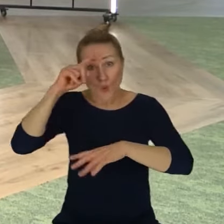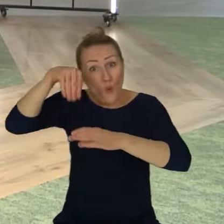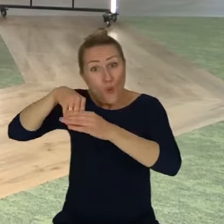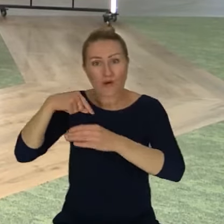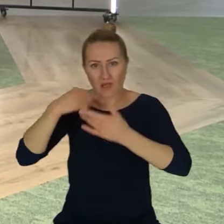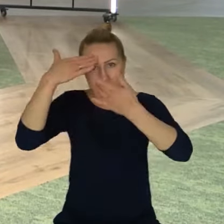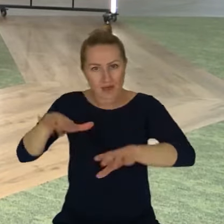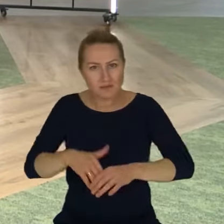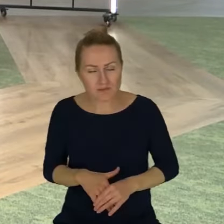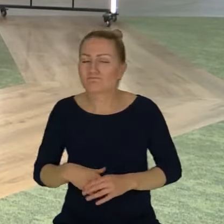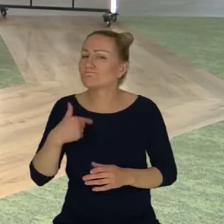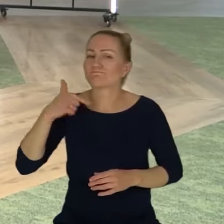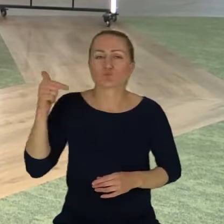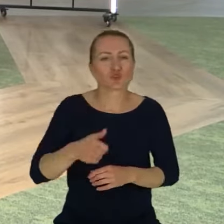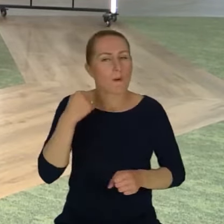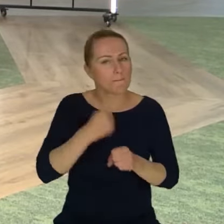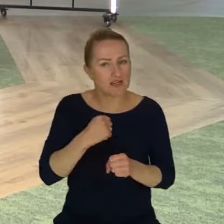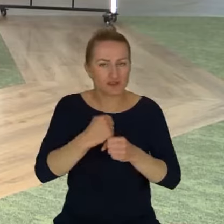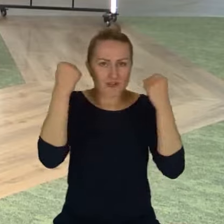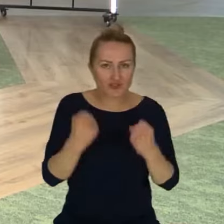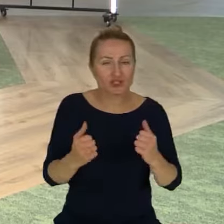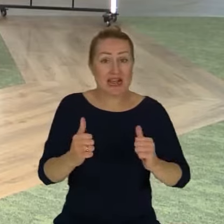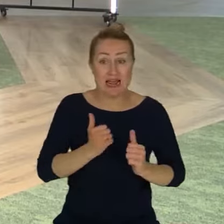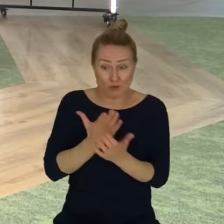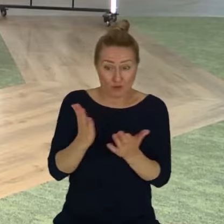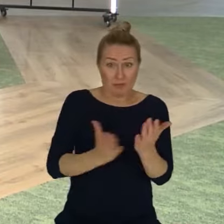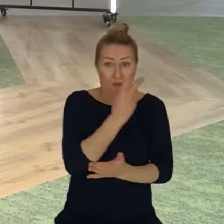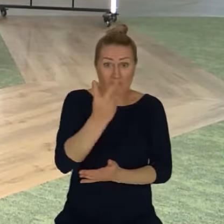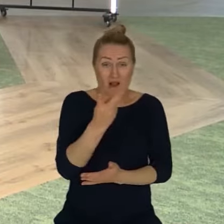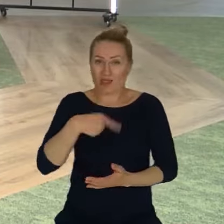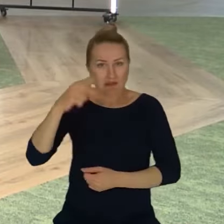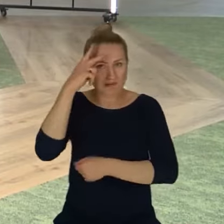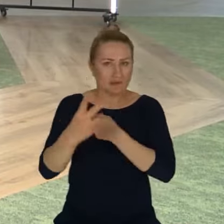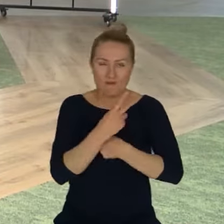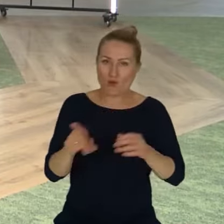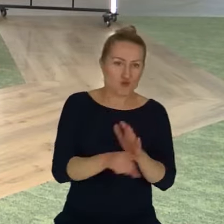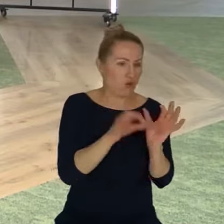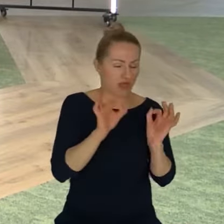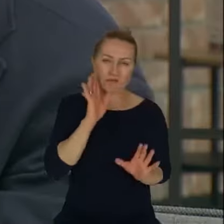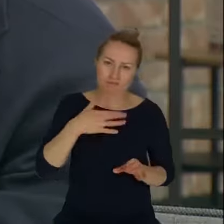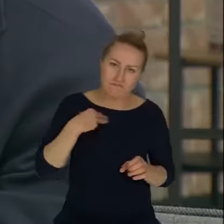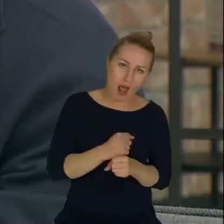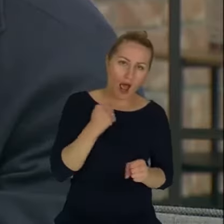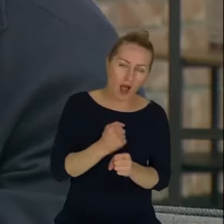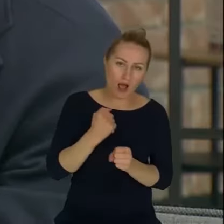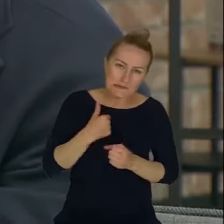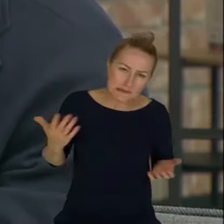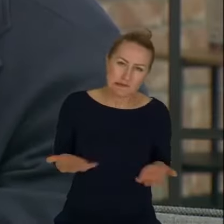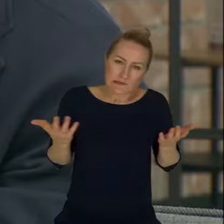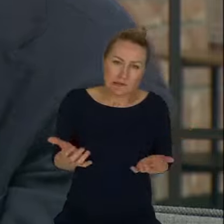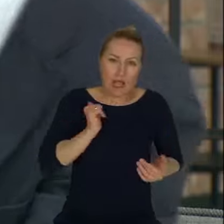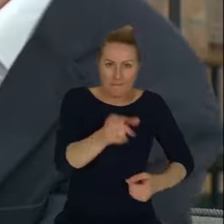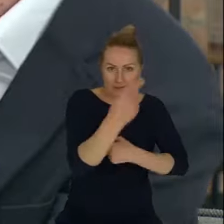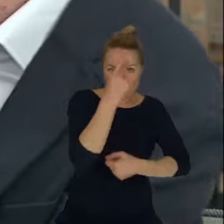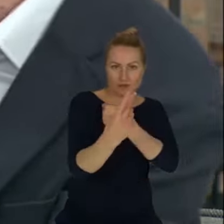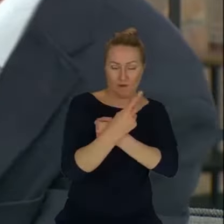bardzo ciężko i wciąż pracuję na zaufanie. Dwa lata minęło już ponad. Ale ja wciąż muszę pracować na to zaufanie i mam pewność, że na zaufanie trzeba zawsze pracować,